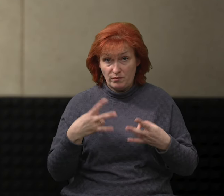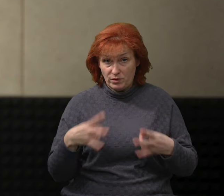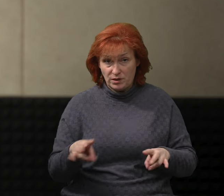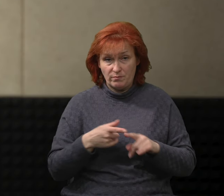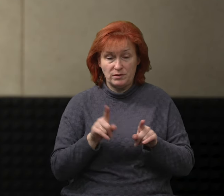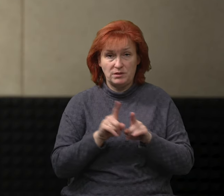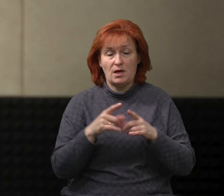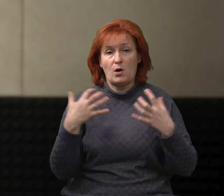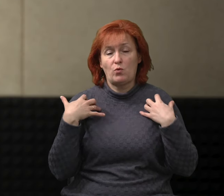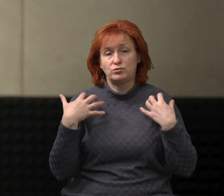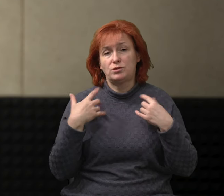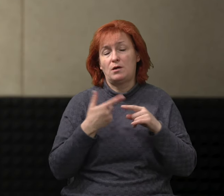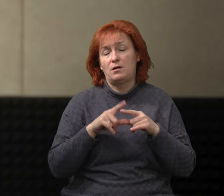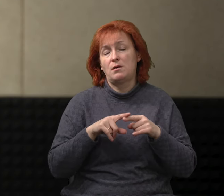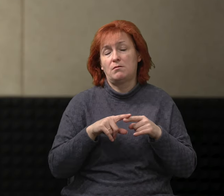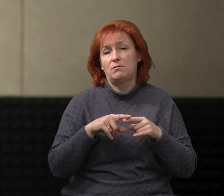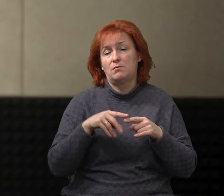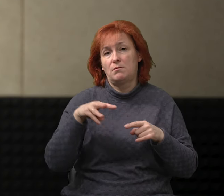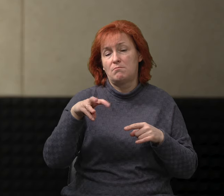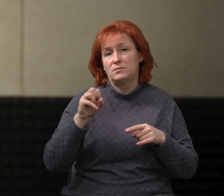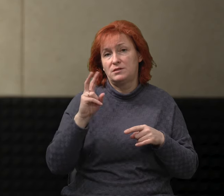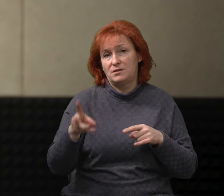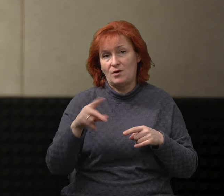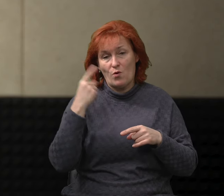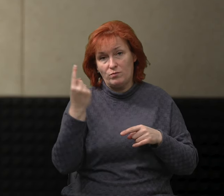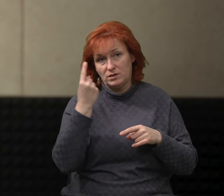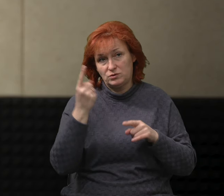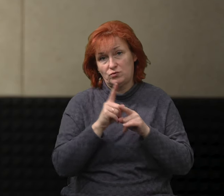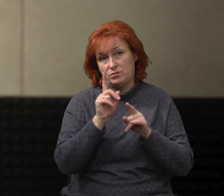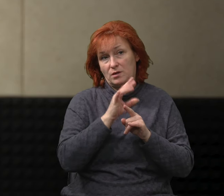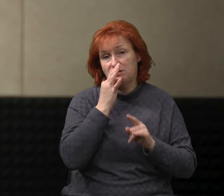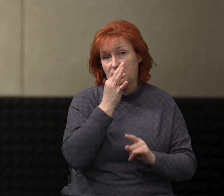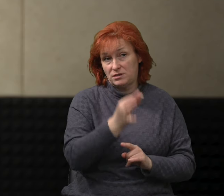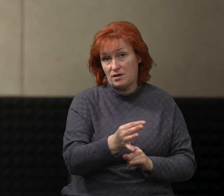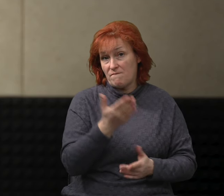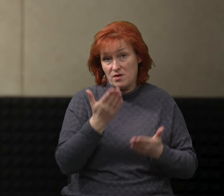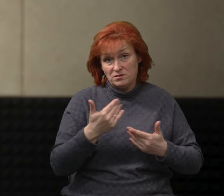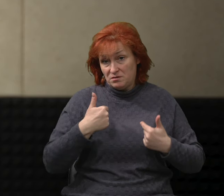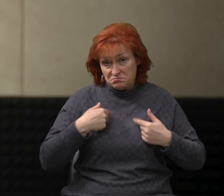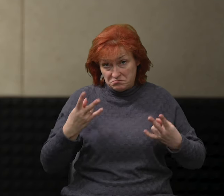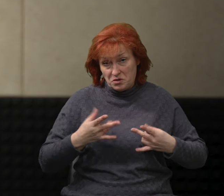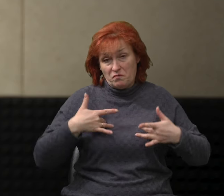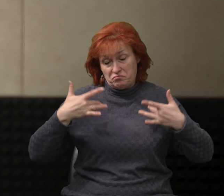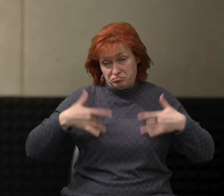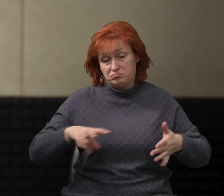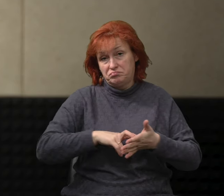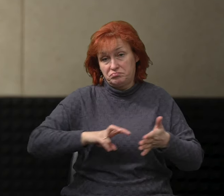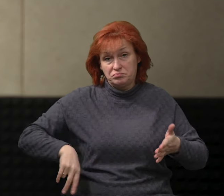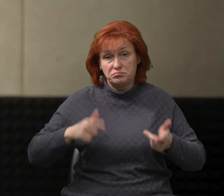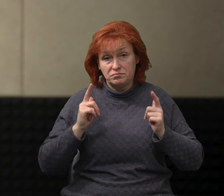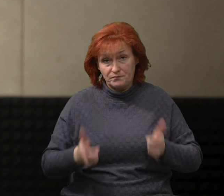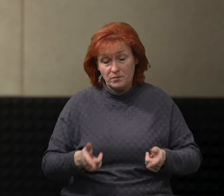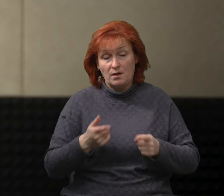Чорнігівська обласна медико-соціальна експертиза Богдан Павлюк прокоментував ліквідацію МСЕК в Україні і рішенням